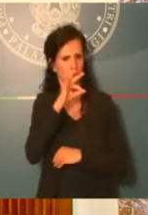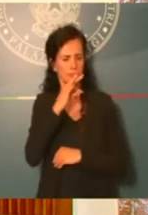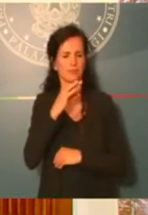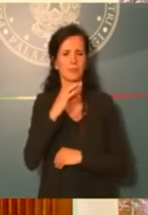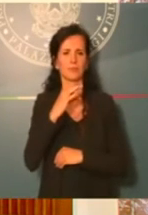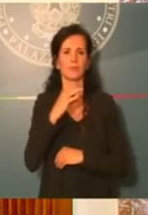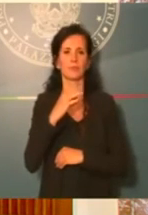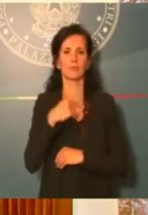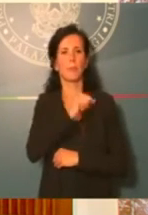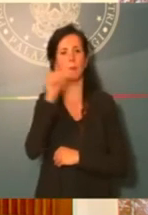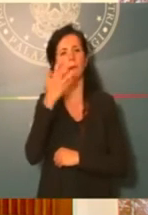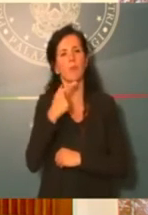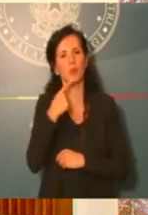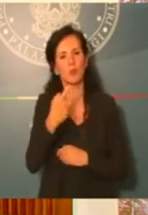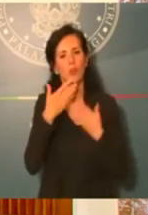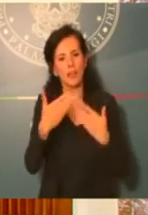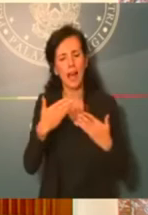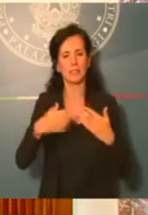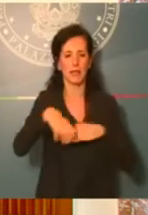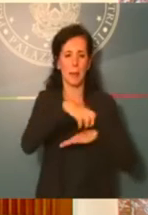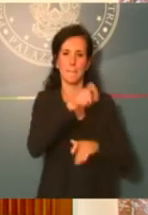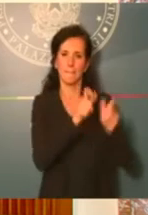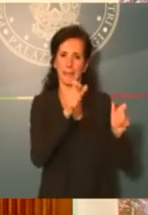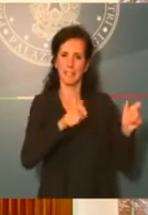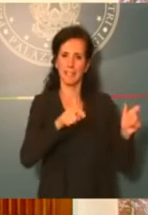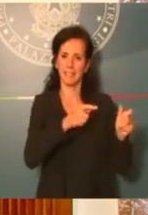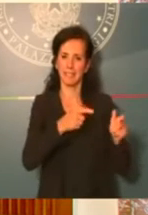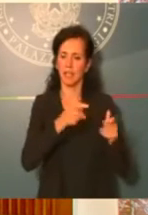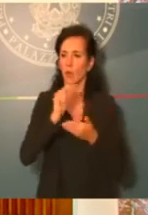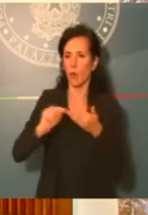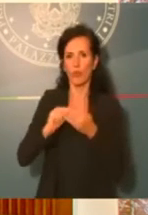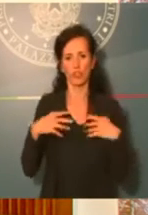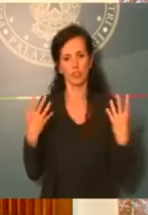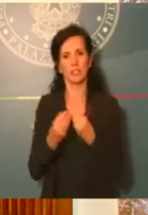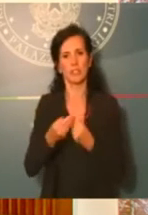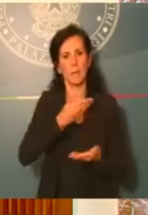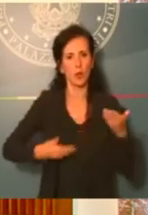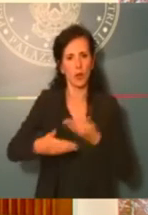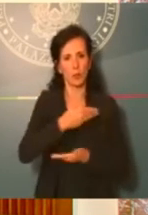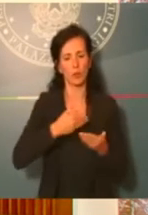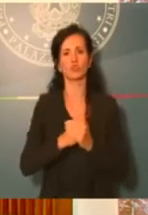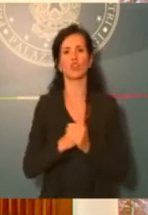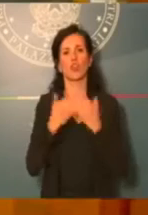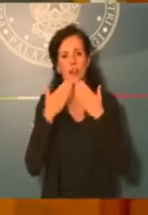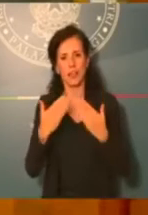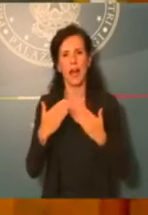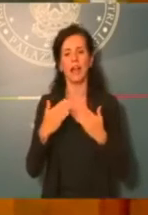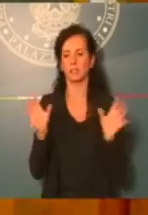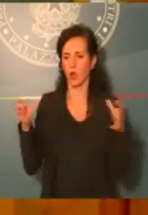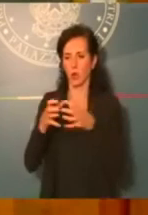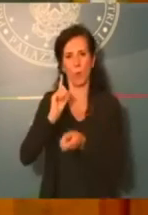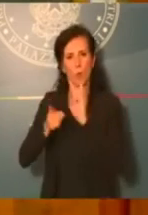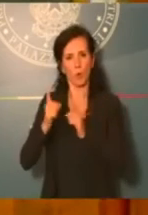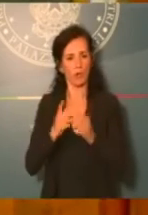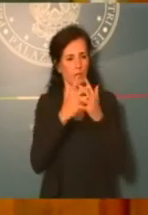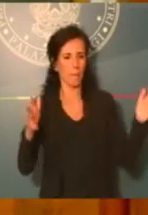ringraziare i ministri che hanno collaborato con me a questo pacchetto e ringraziare anche le forze politiche di maggioranza per i contributi e gli